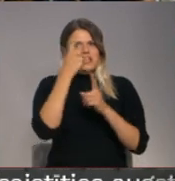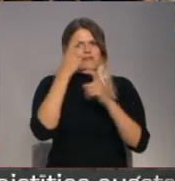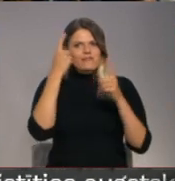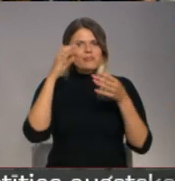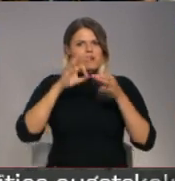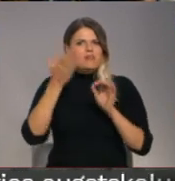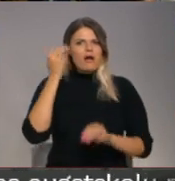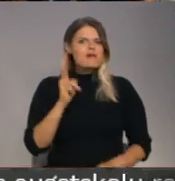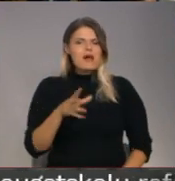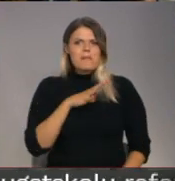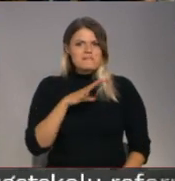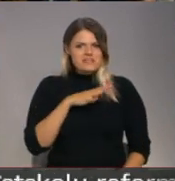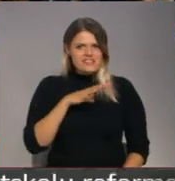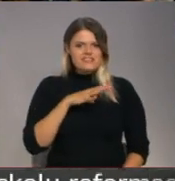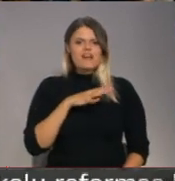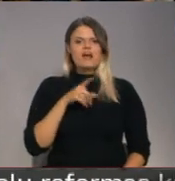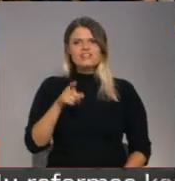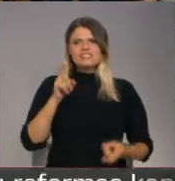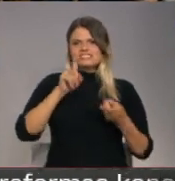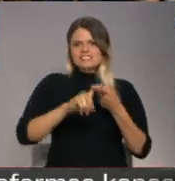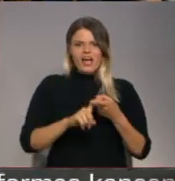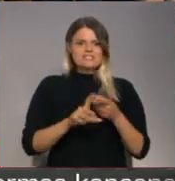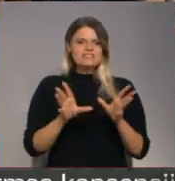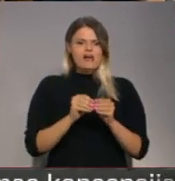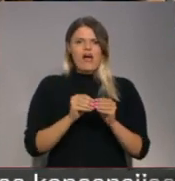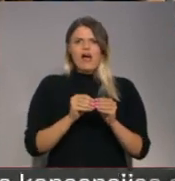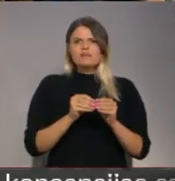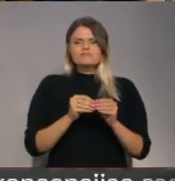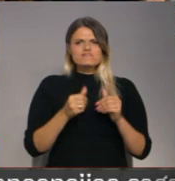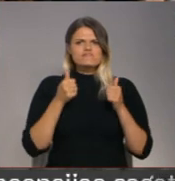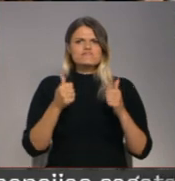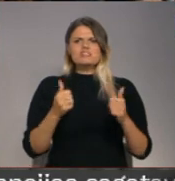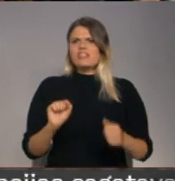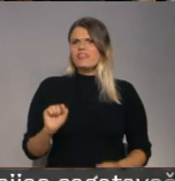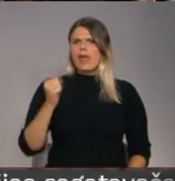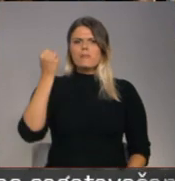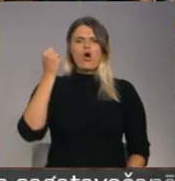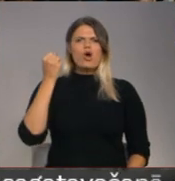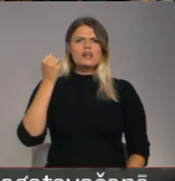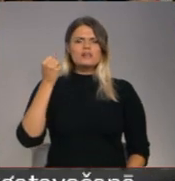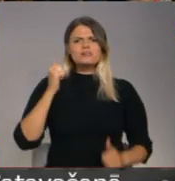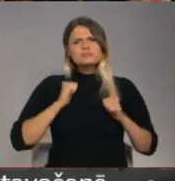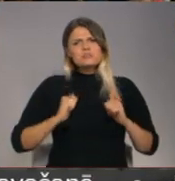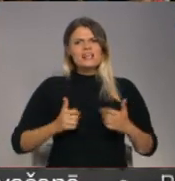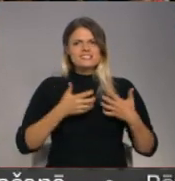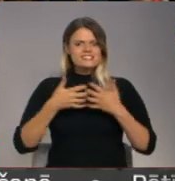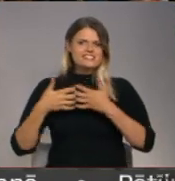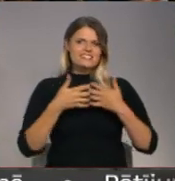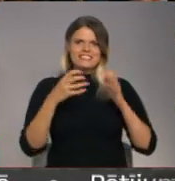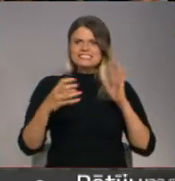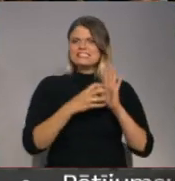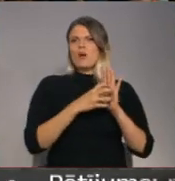būtībā tiek asociēts ar tādu izcilu, demokrātiskas, nevardarbīgas cīņas